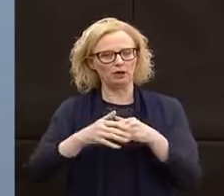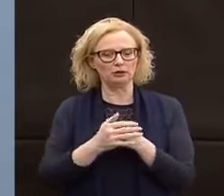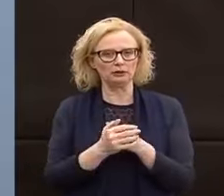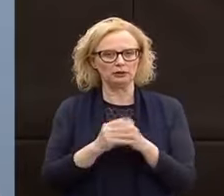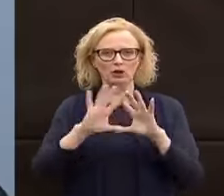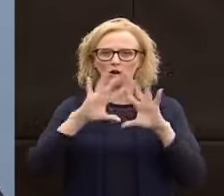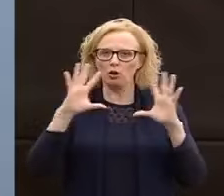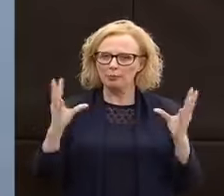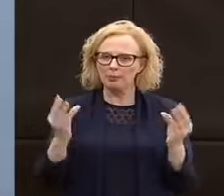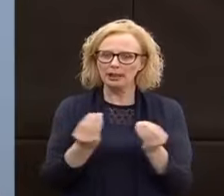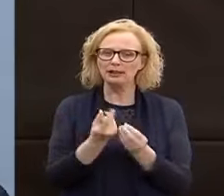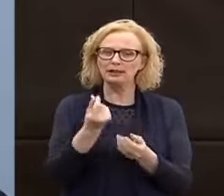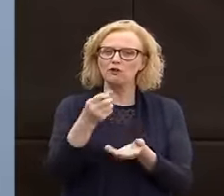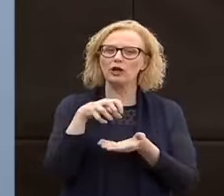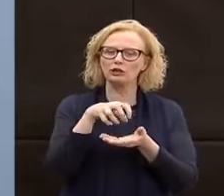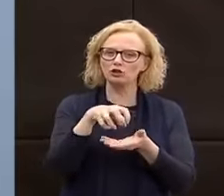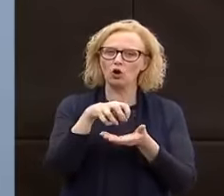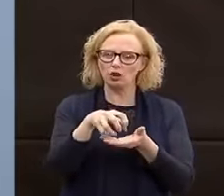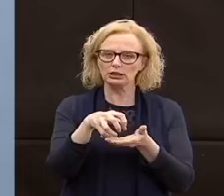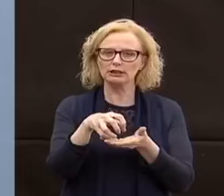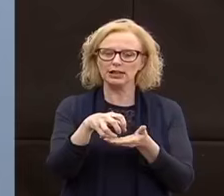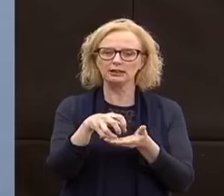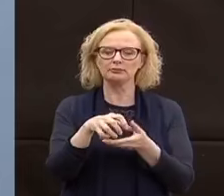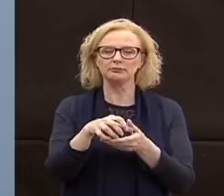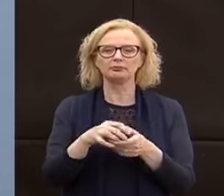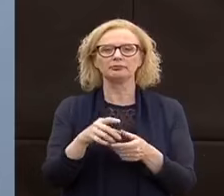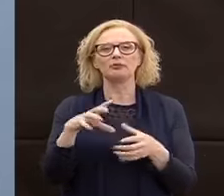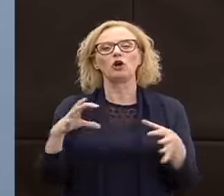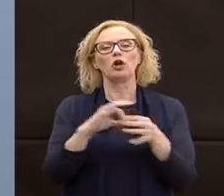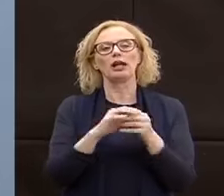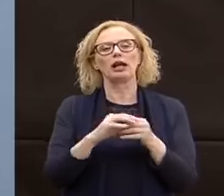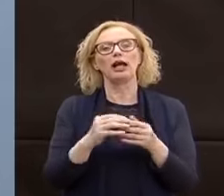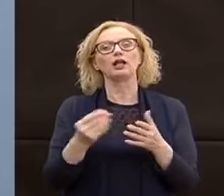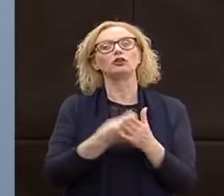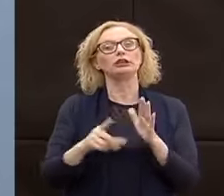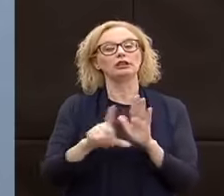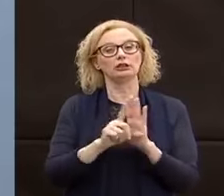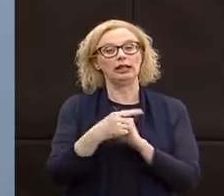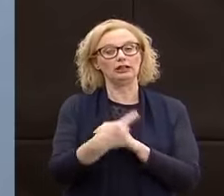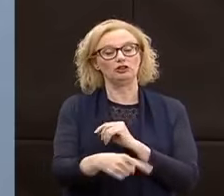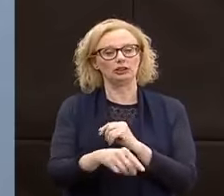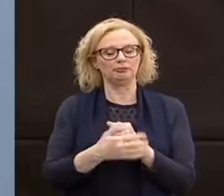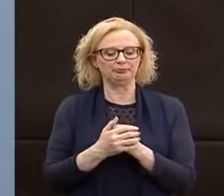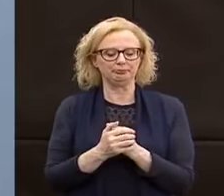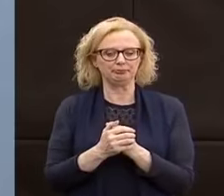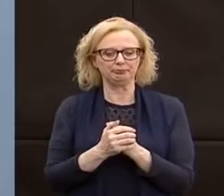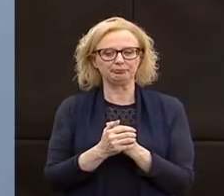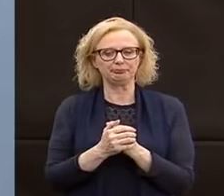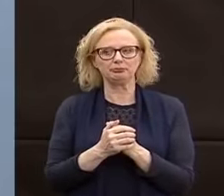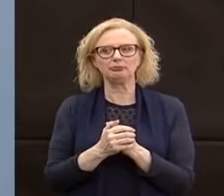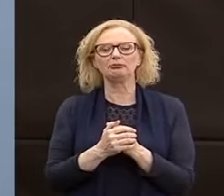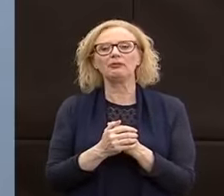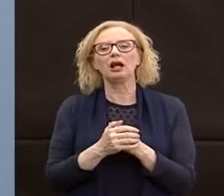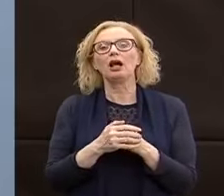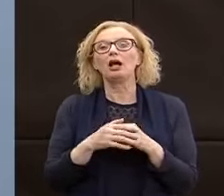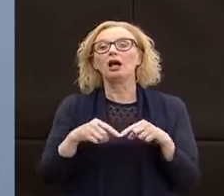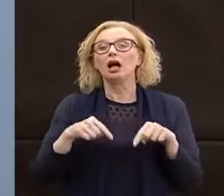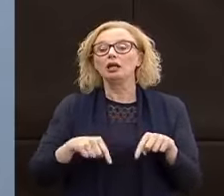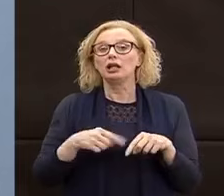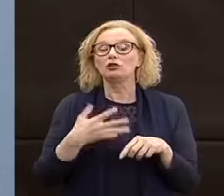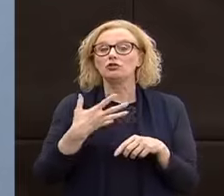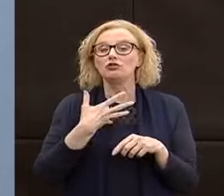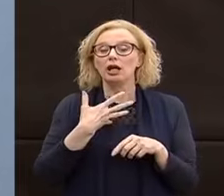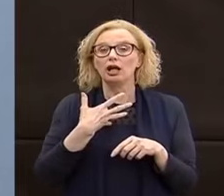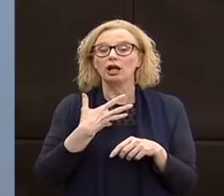complessivo delle risorse che mettiamo all'interno di questo disegno di legge. Stiamo valutando sulla base di